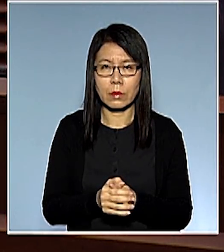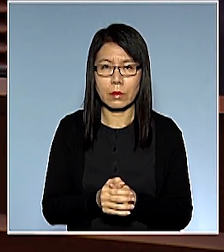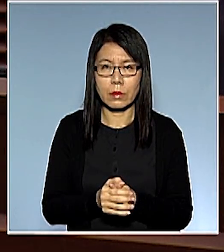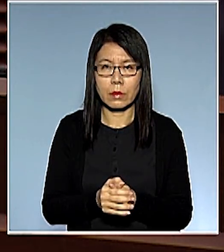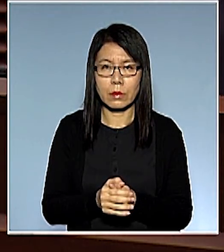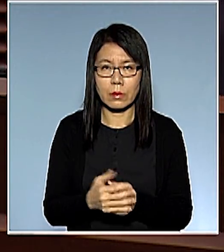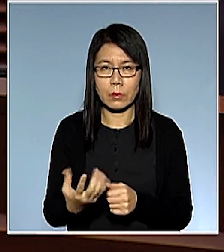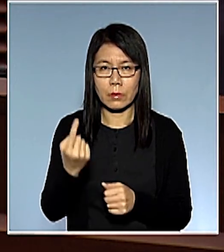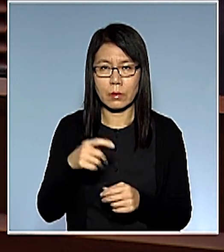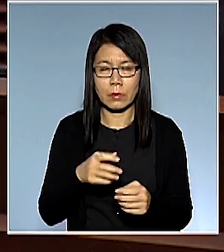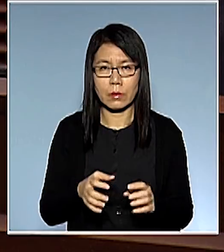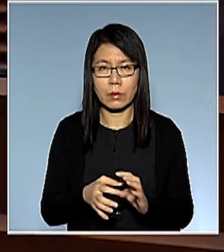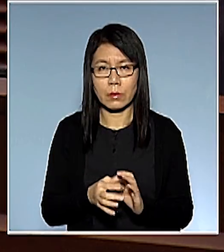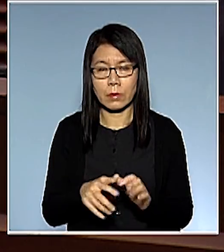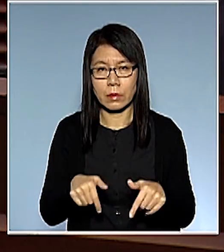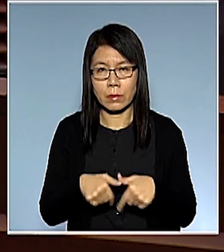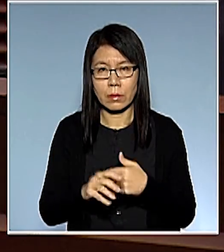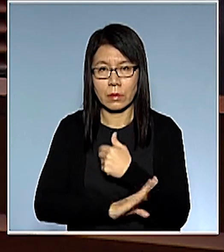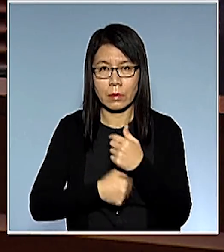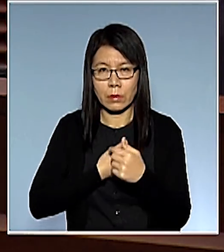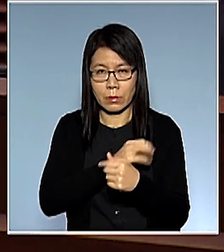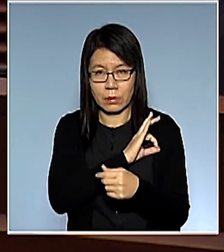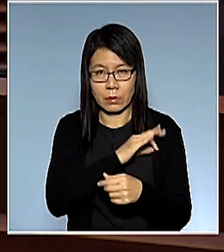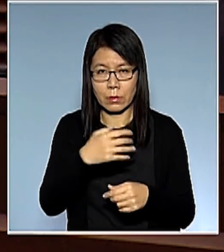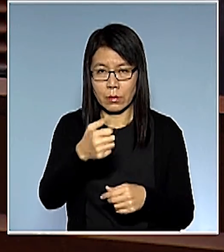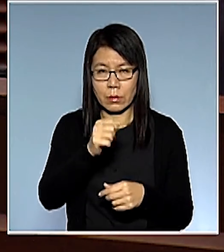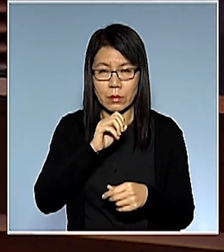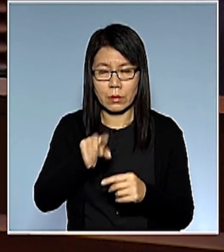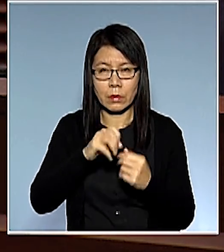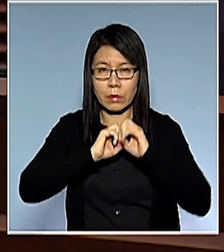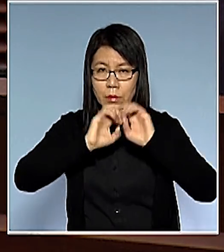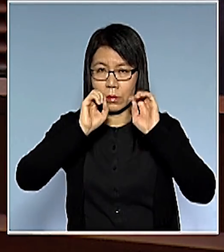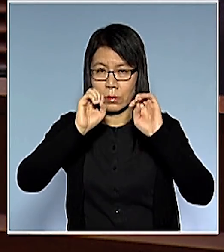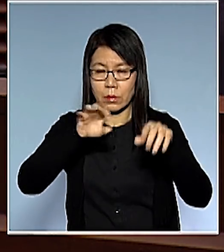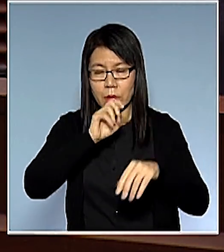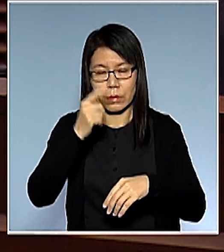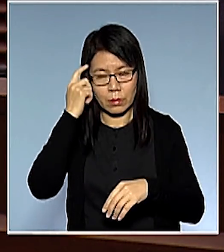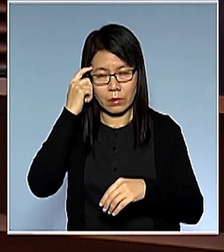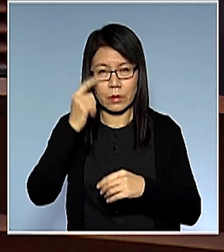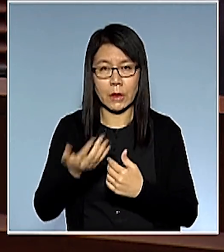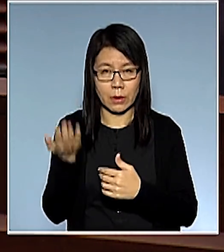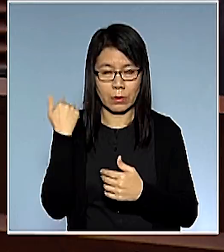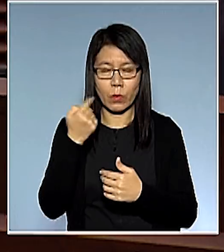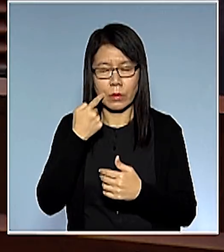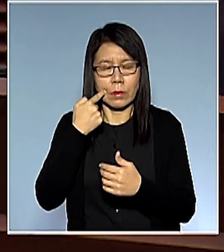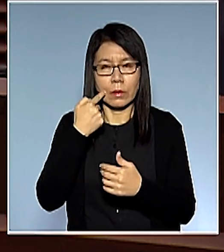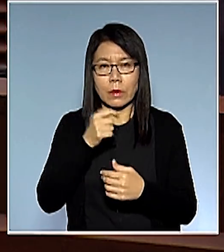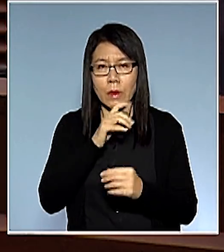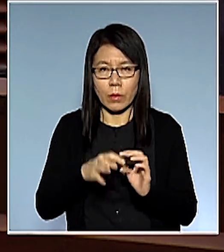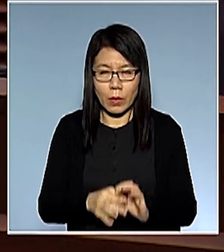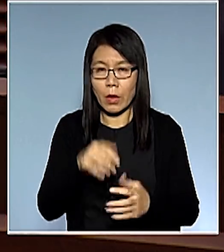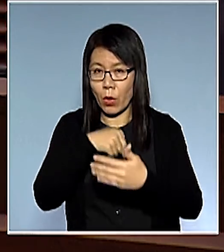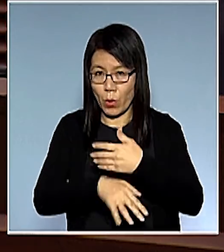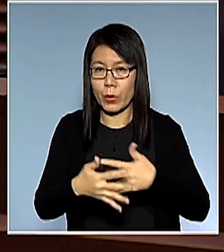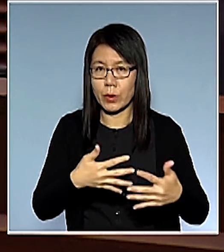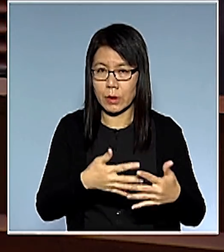是唯一關心的就是律師會的會長出了一個公告由於我們以往的規制很嚴謹的這些律師會內部的事